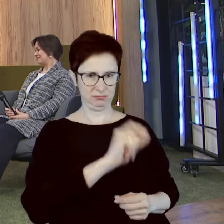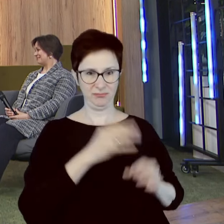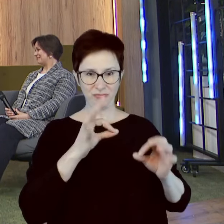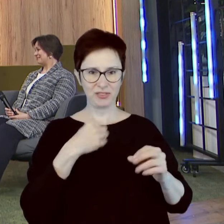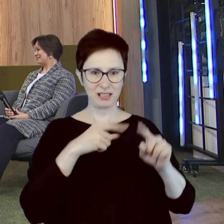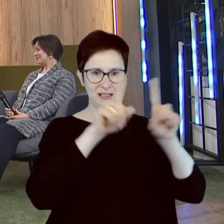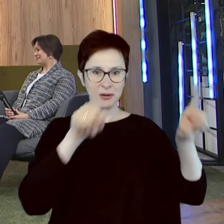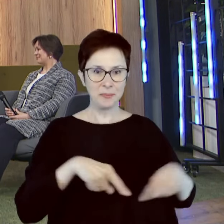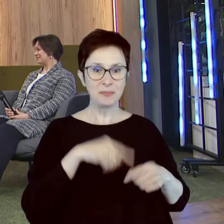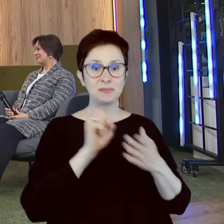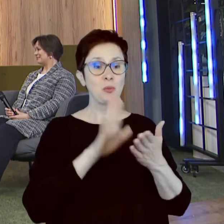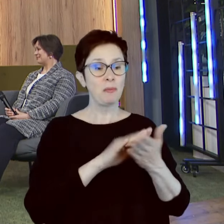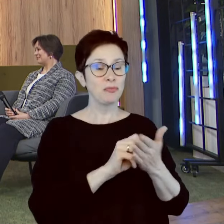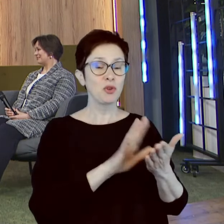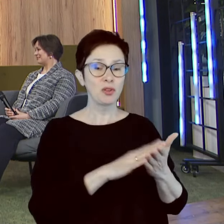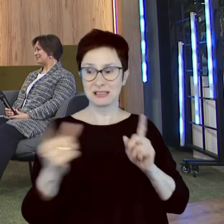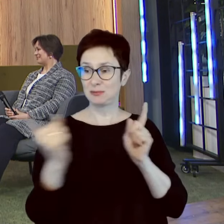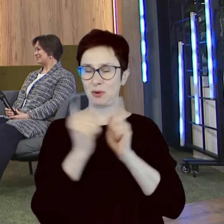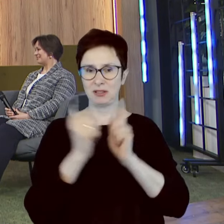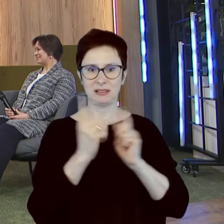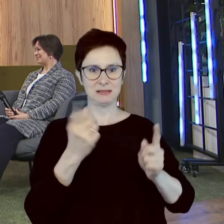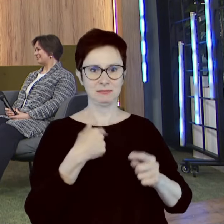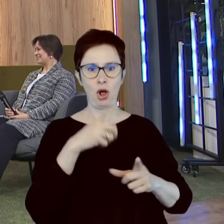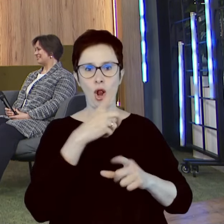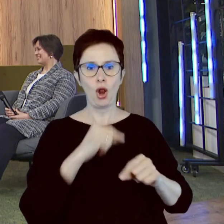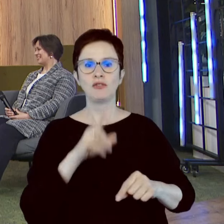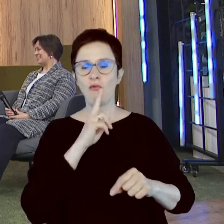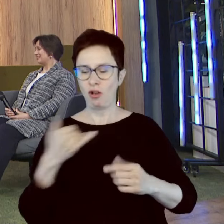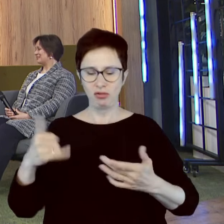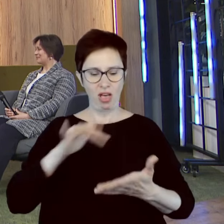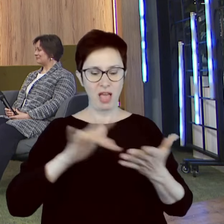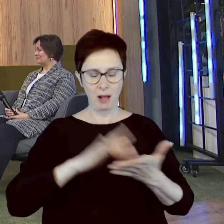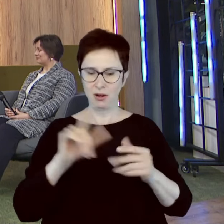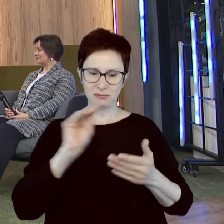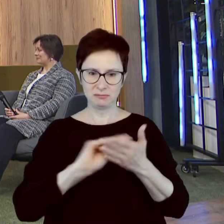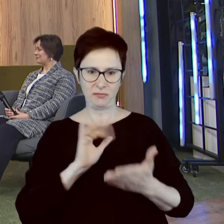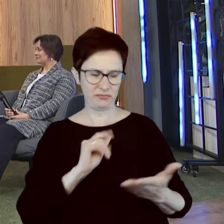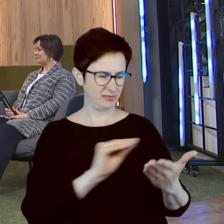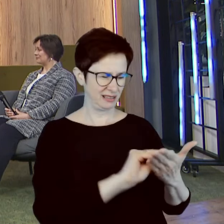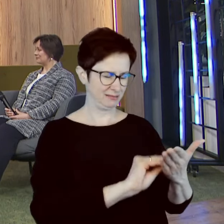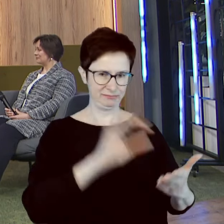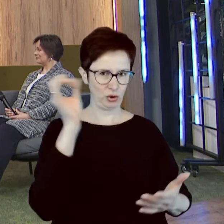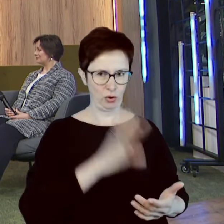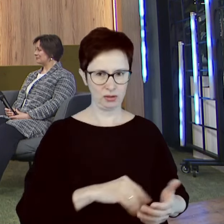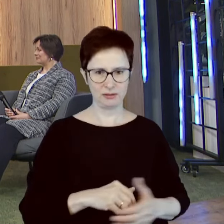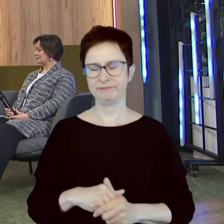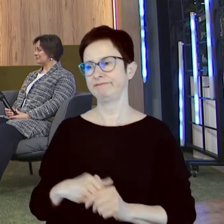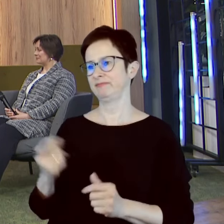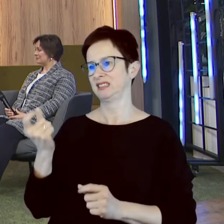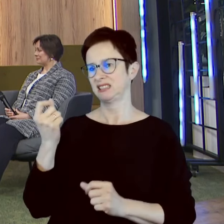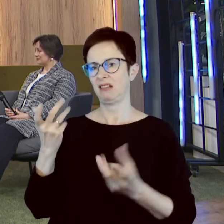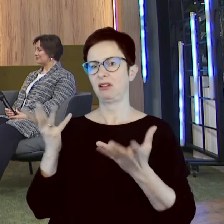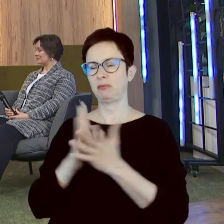nasze spotkania. żeby, mówię, bo jak mi woda zaleje tablet, to muszę mieć analogu. Ale na pewno za chwileczkę znikną raporty,